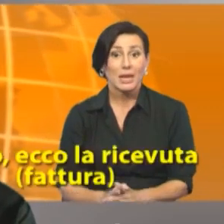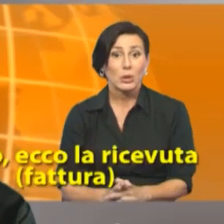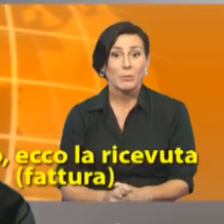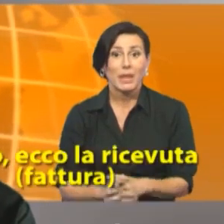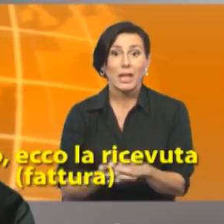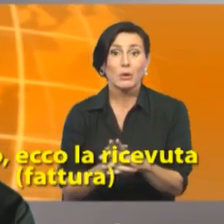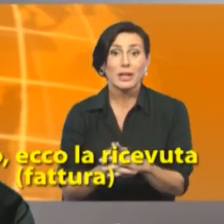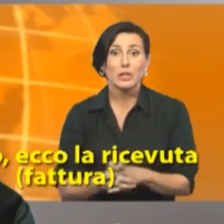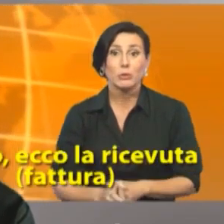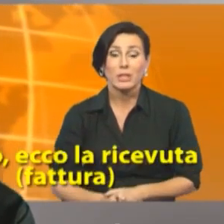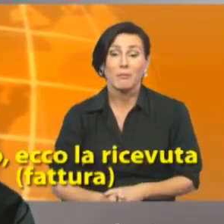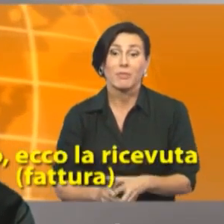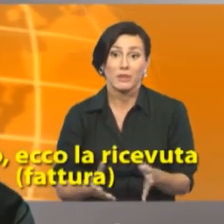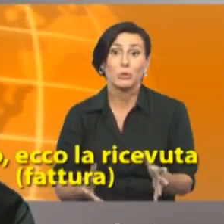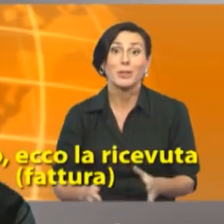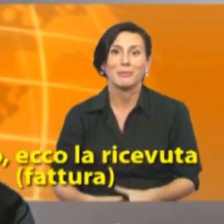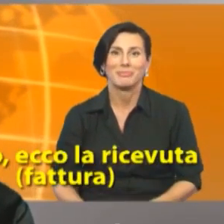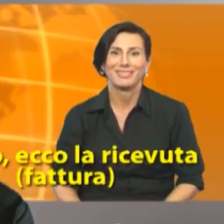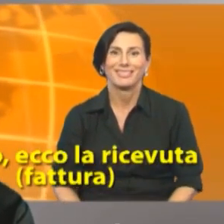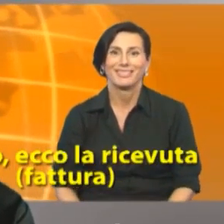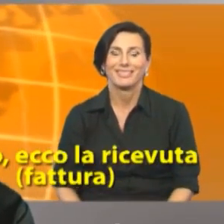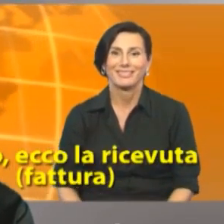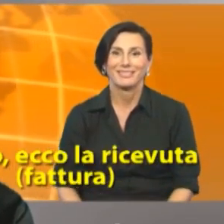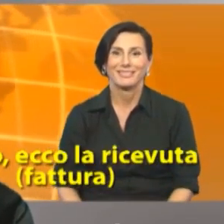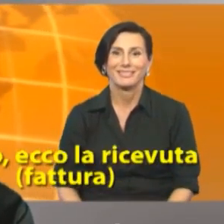prego ecco la ricevuta fattura